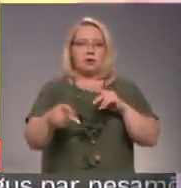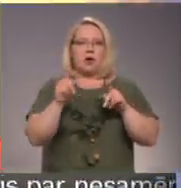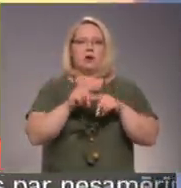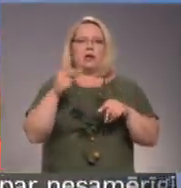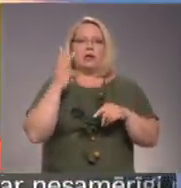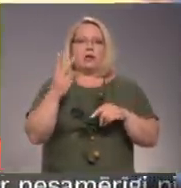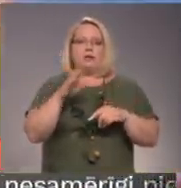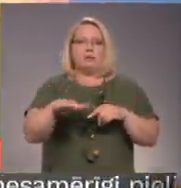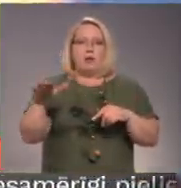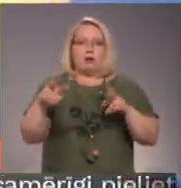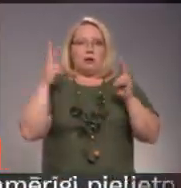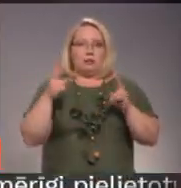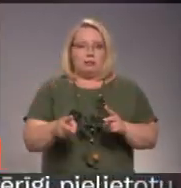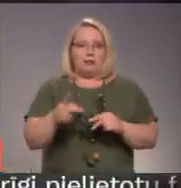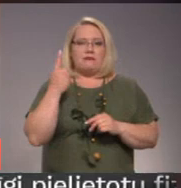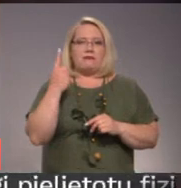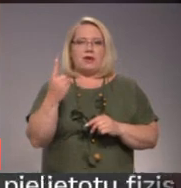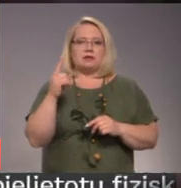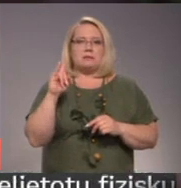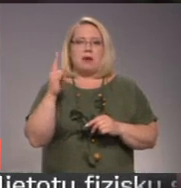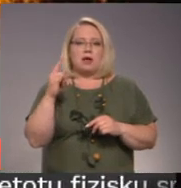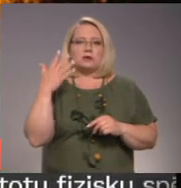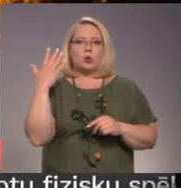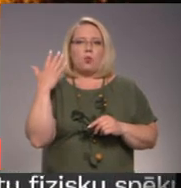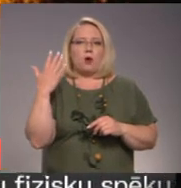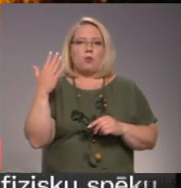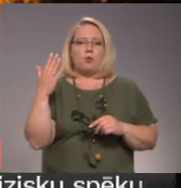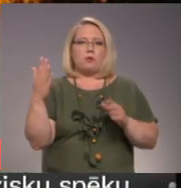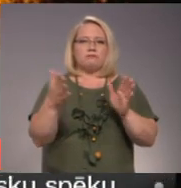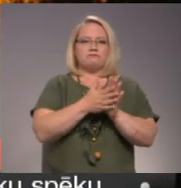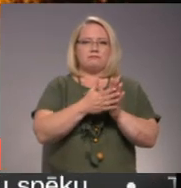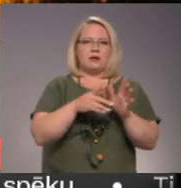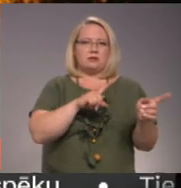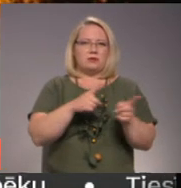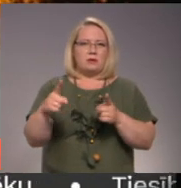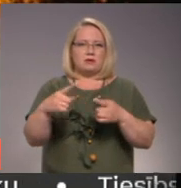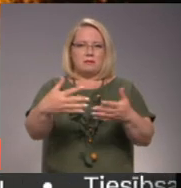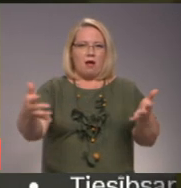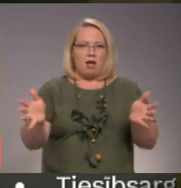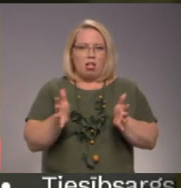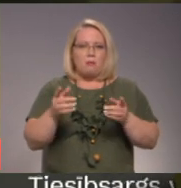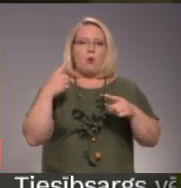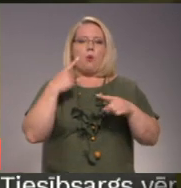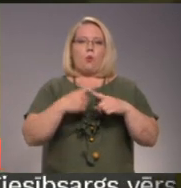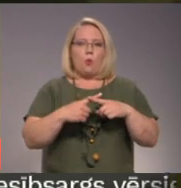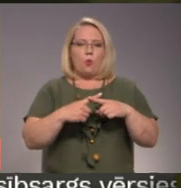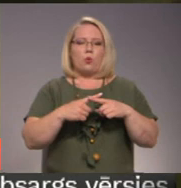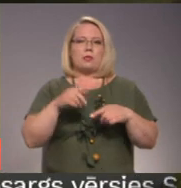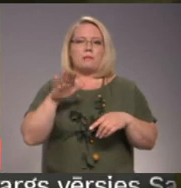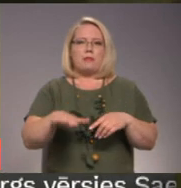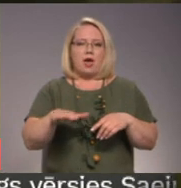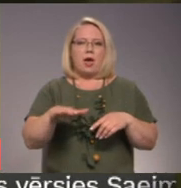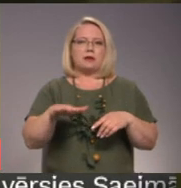bērniņi. Vienā gadījumā bērniņš ir nejauši pieskāries ar roku karstam mangalam, un citā gadījumā savukārt bērns